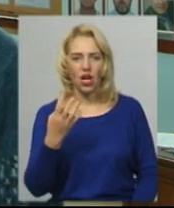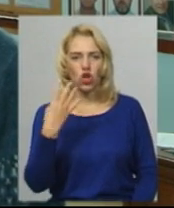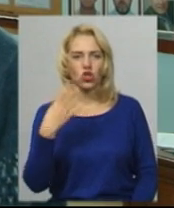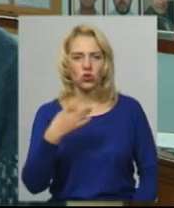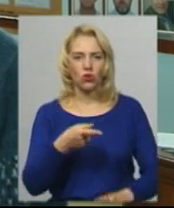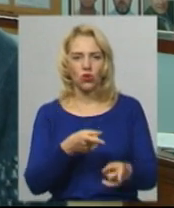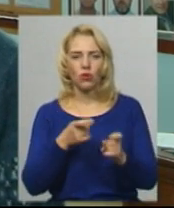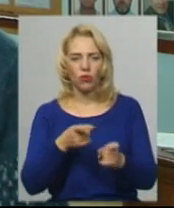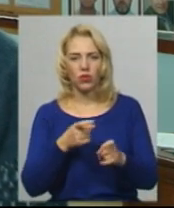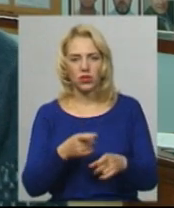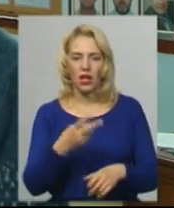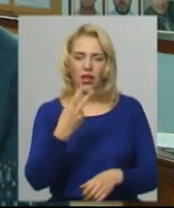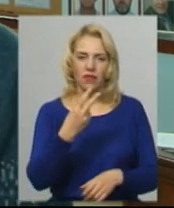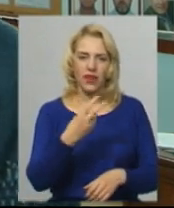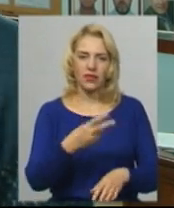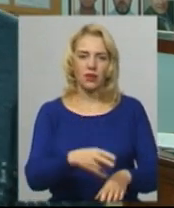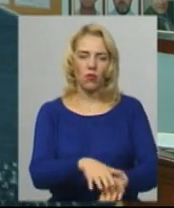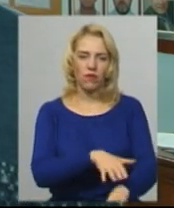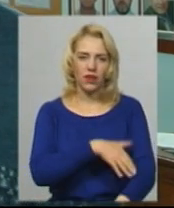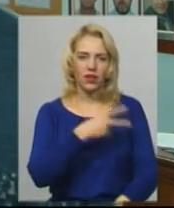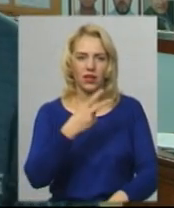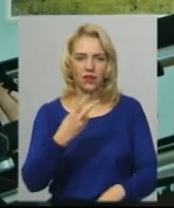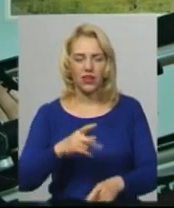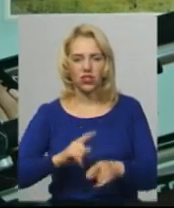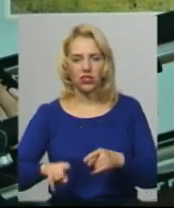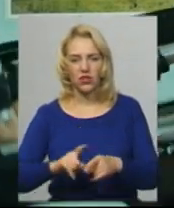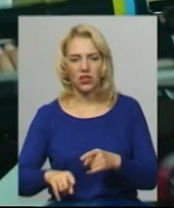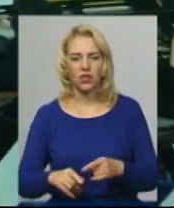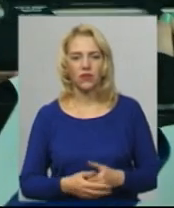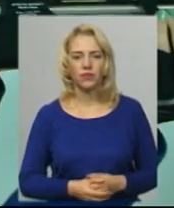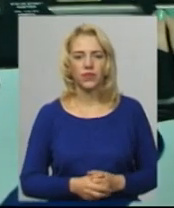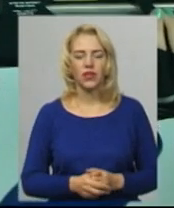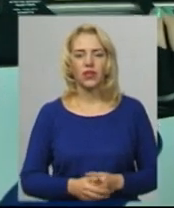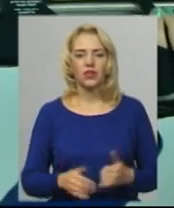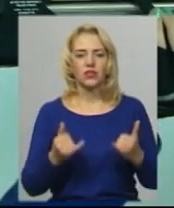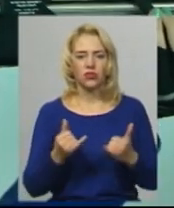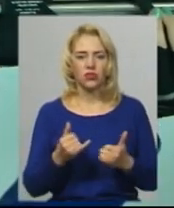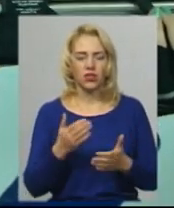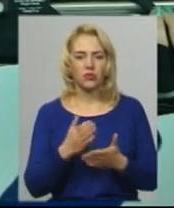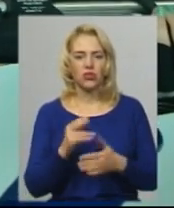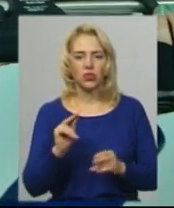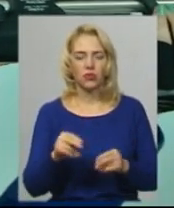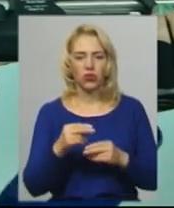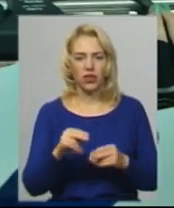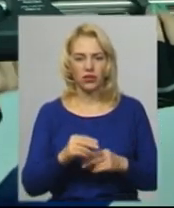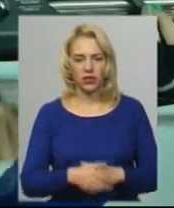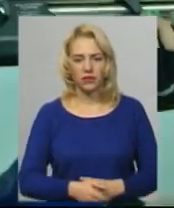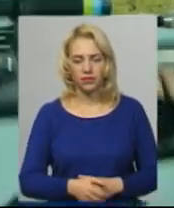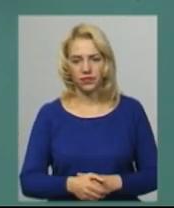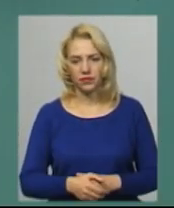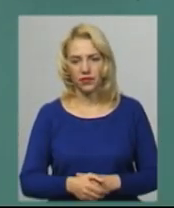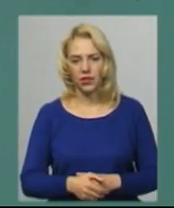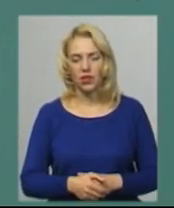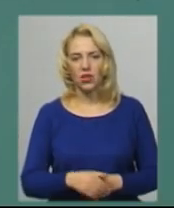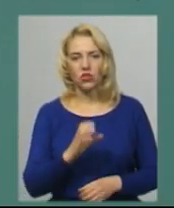бігу, тобто 20 повільних, 20 швидких, тільки в довільній послідовності. Сьогодні перша тренуває спортсменка після чемпіонату з кольової стрільбі. Софія